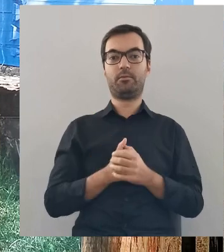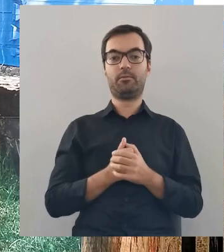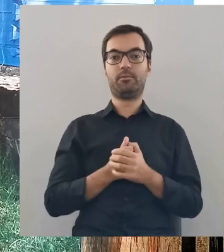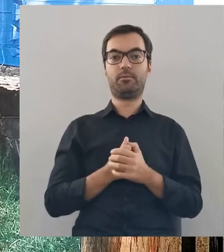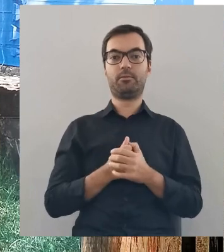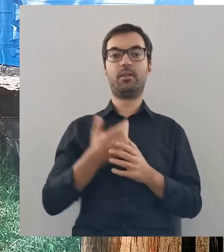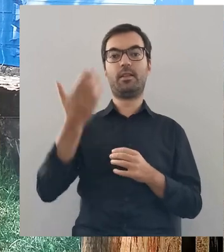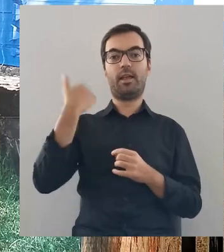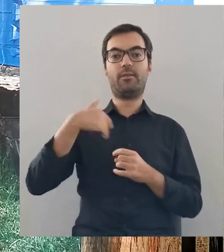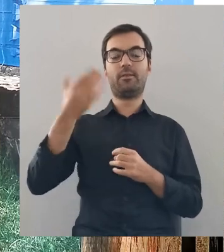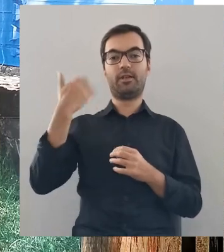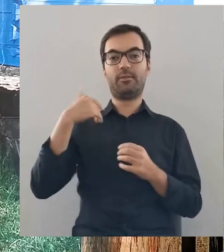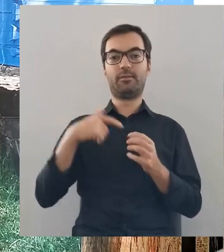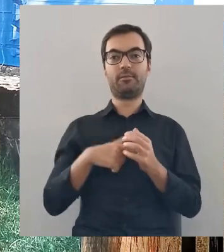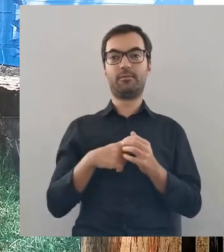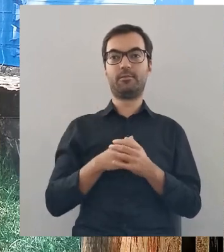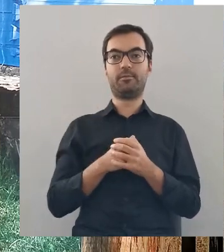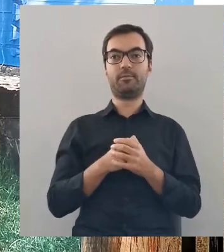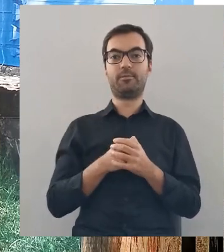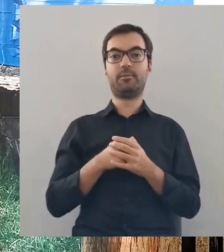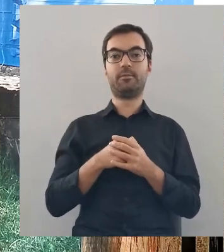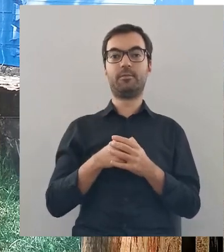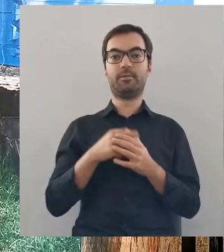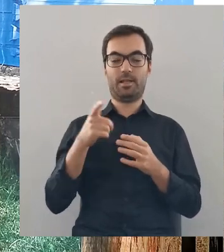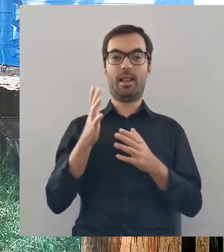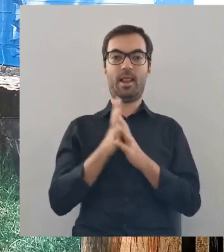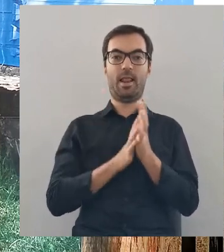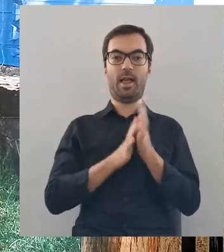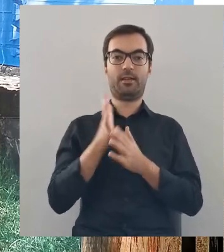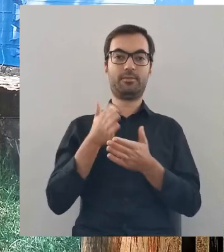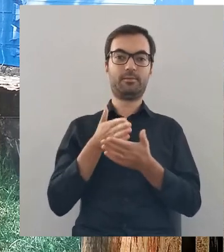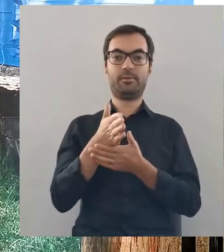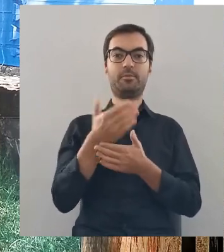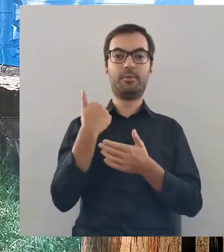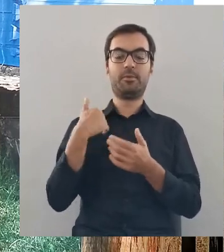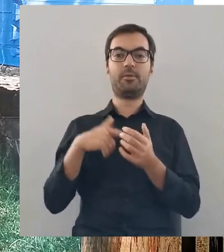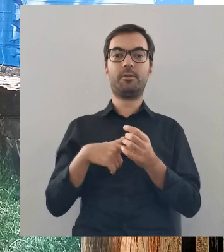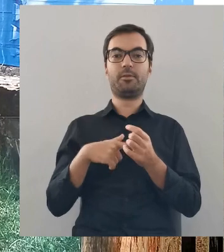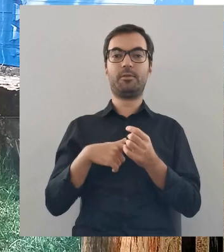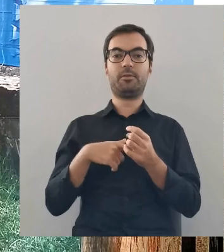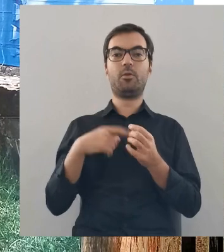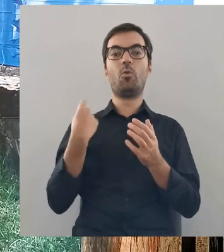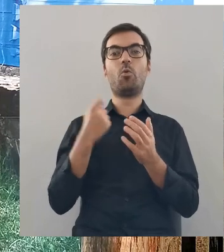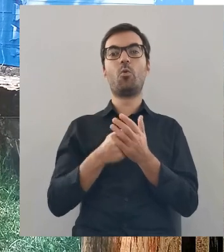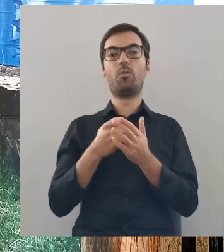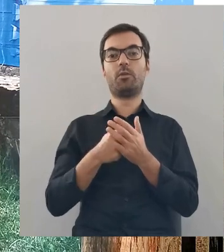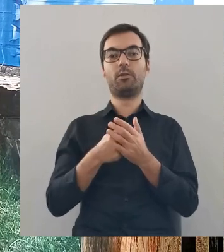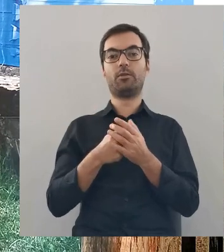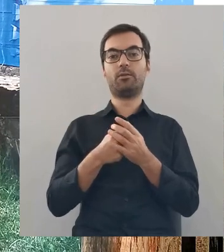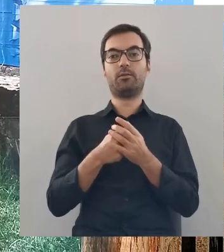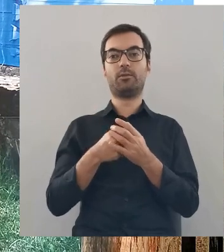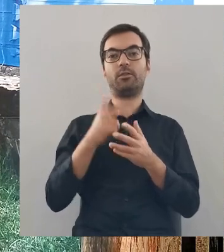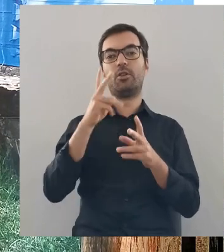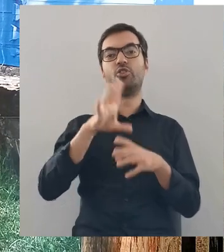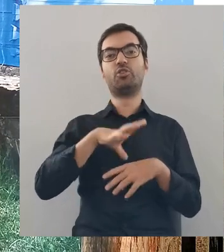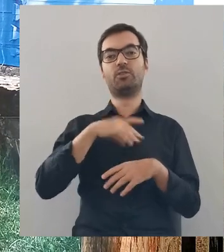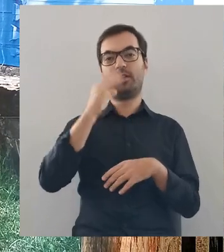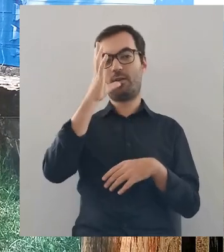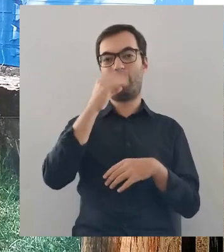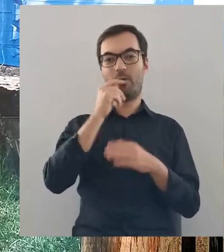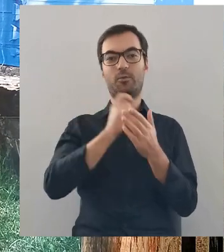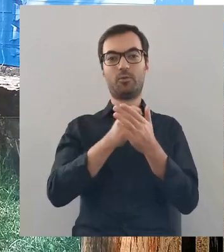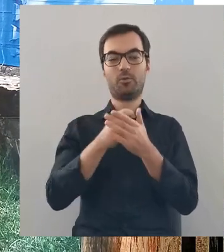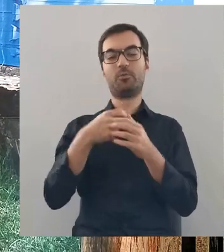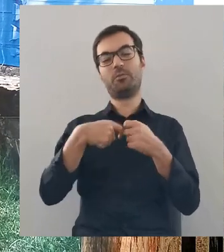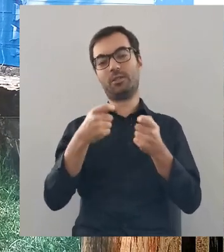dawno temu właśnie przez ten las przejeżdżał kupiec świętych